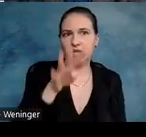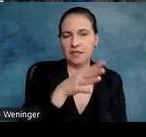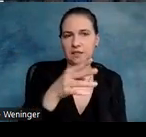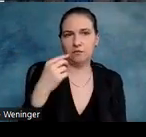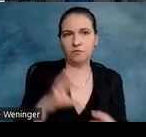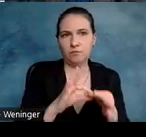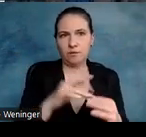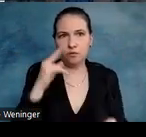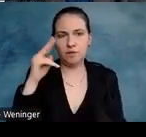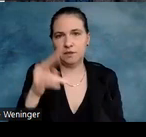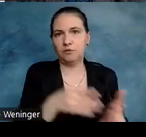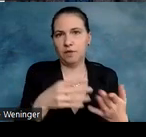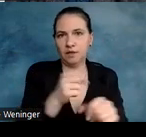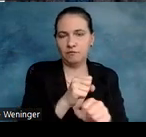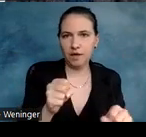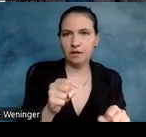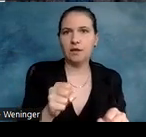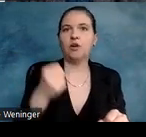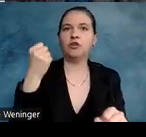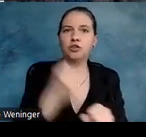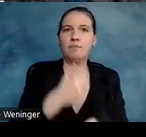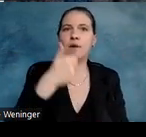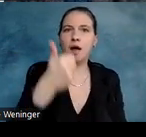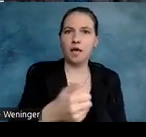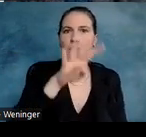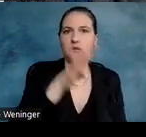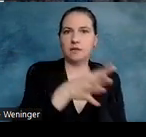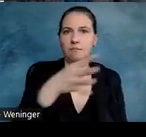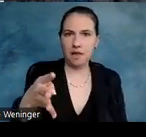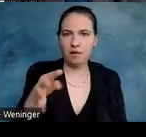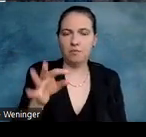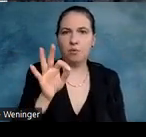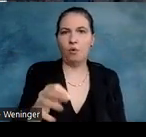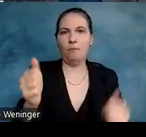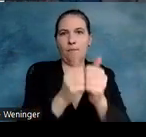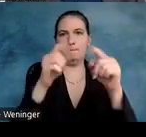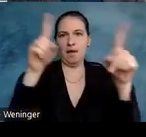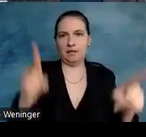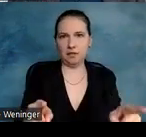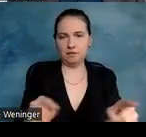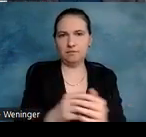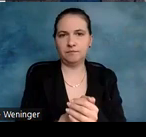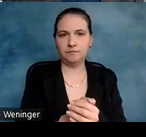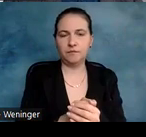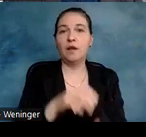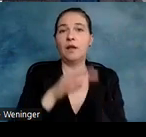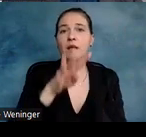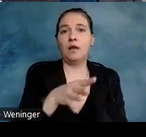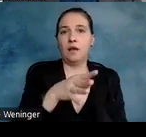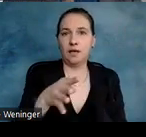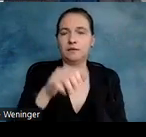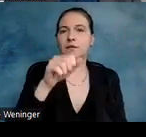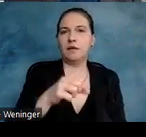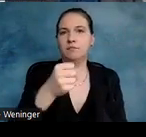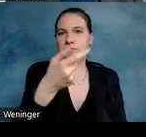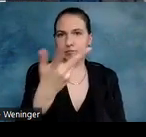und Gründen der Barrierefreiheit, dass ich immer nur eine Tabelle pro Tabellenblatt habe. Ich habe bei Excel die Möglichkeit, mehrere Tabellenblätter zu